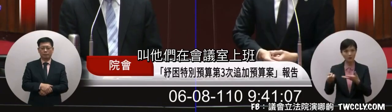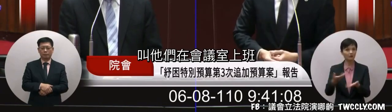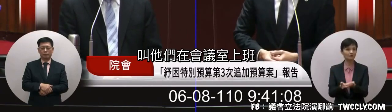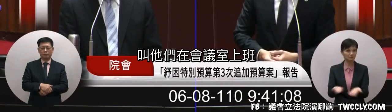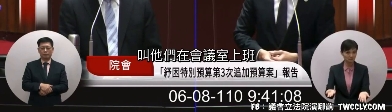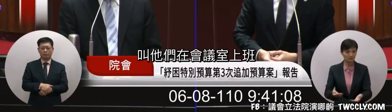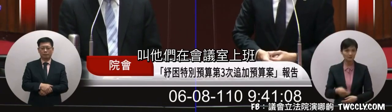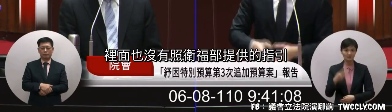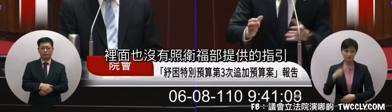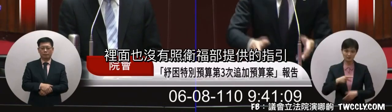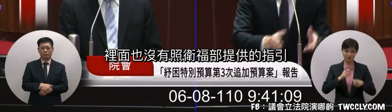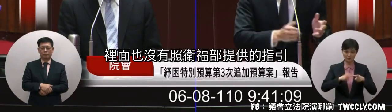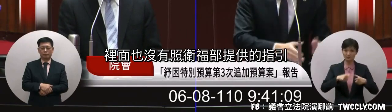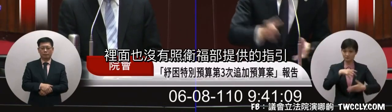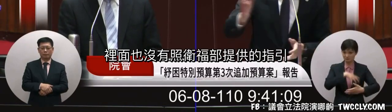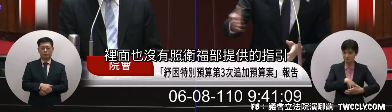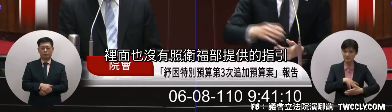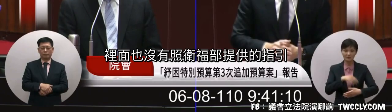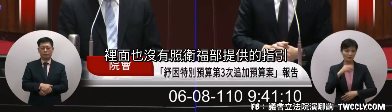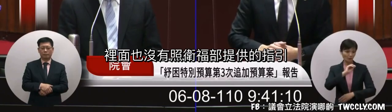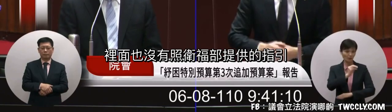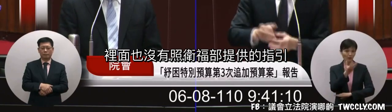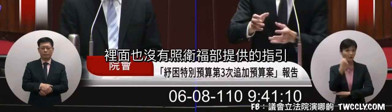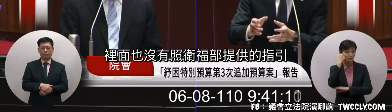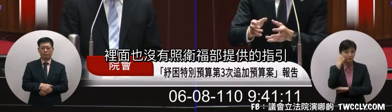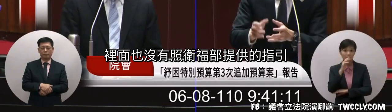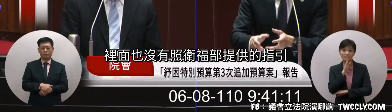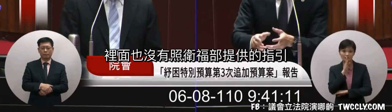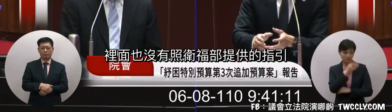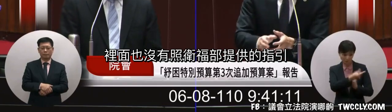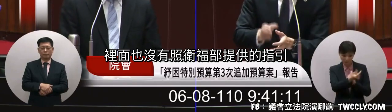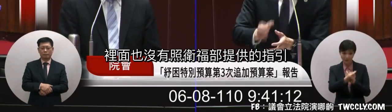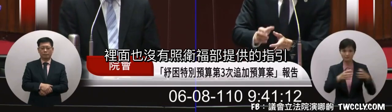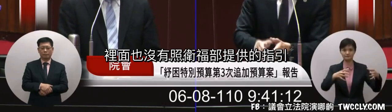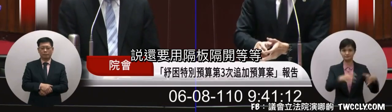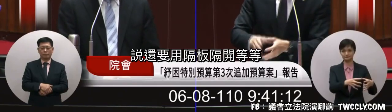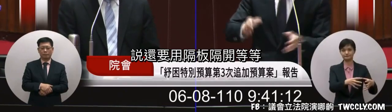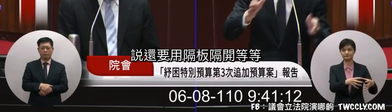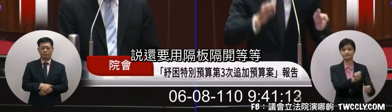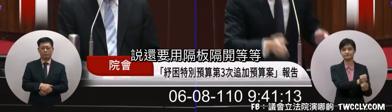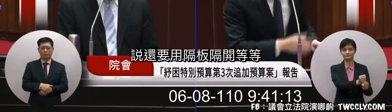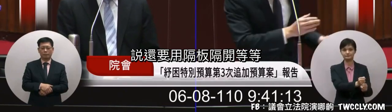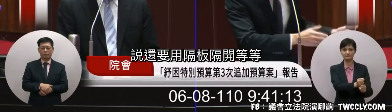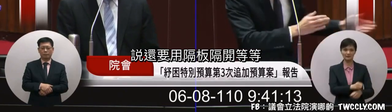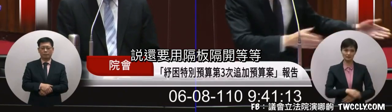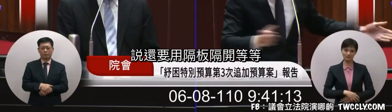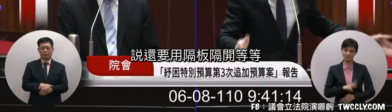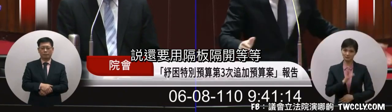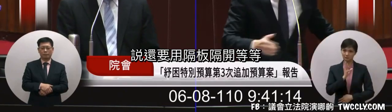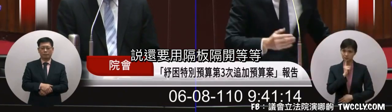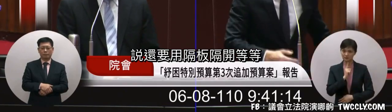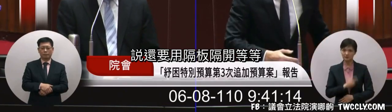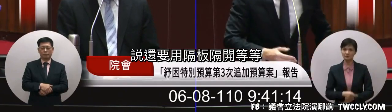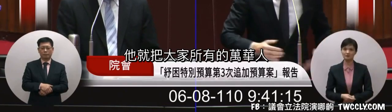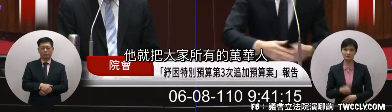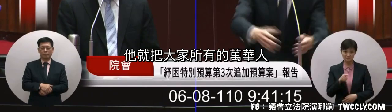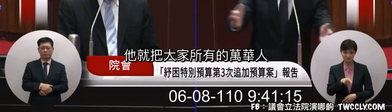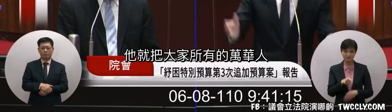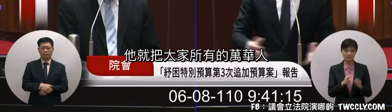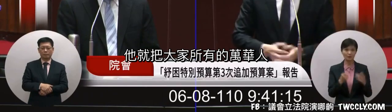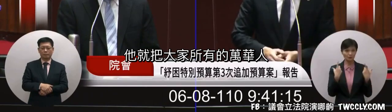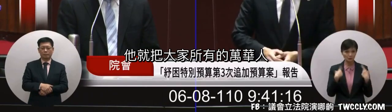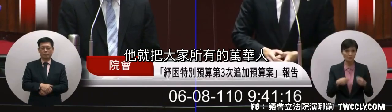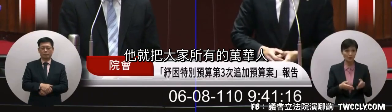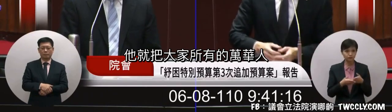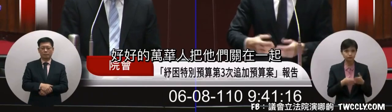在匯醫師上班裡面還沒有叫我們為這個提供的這個基因就要用房子架開他就把